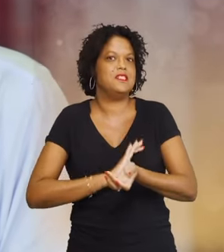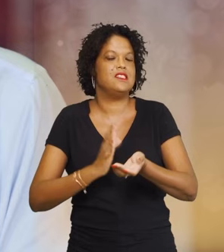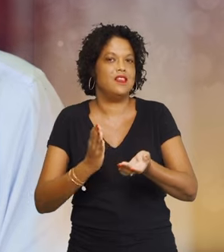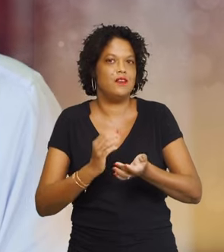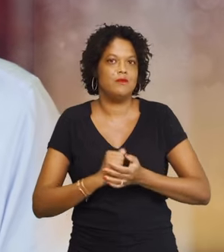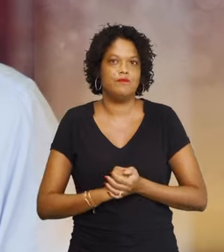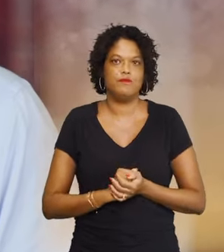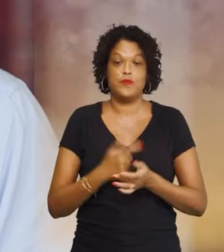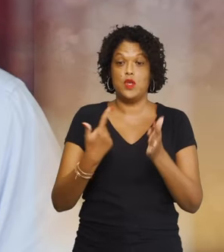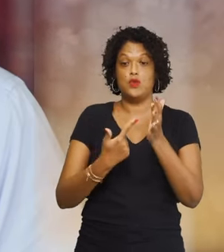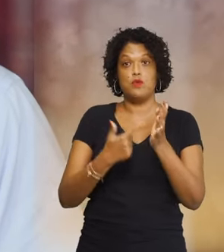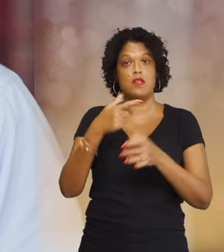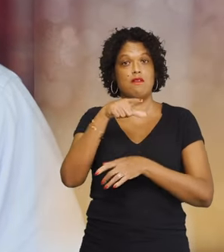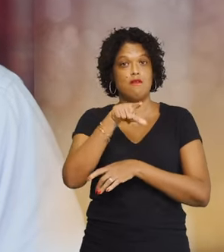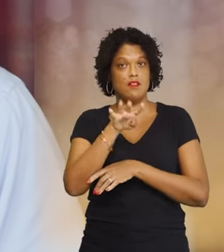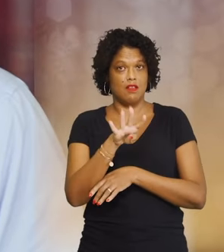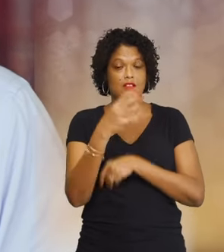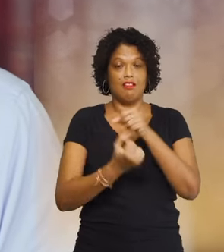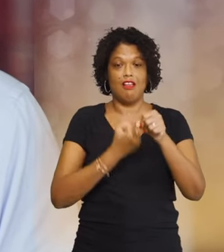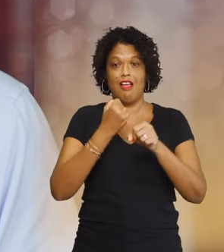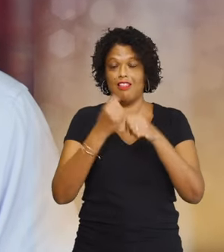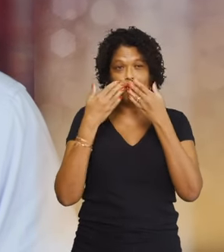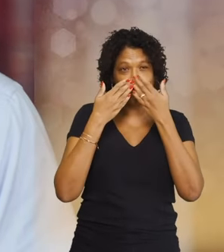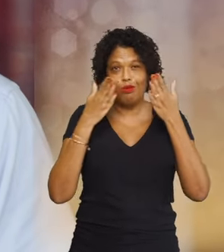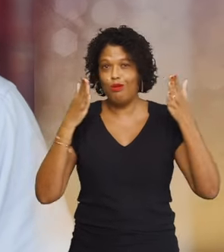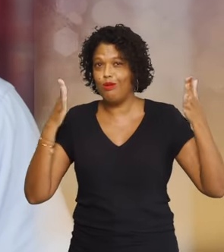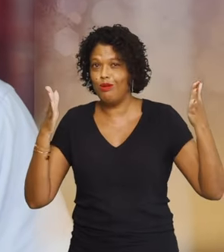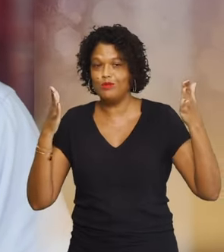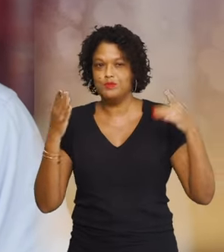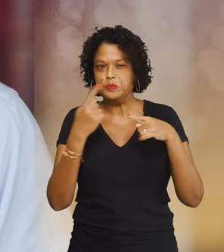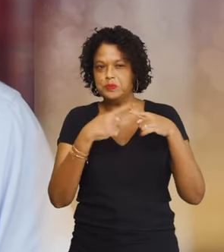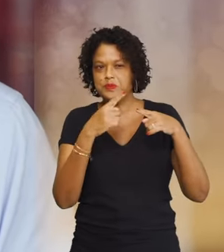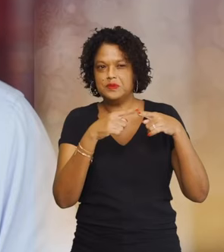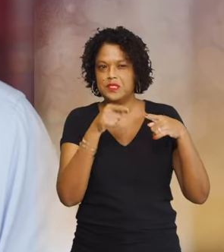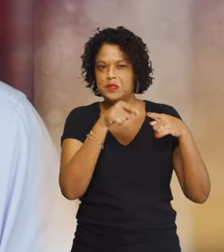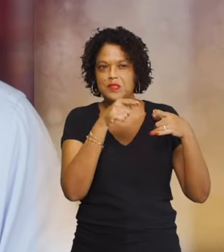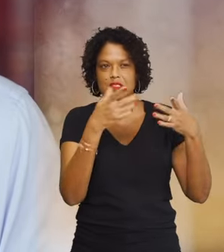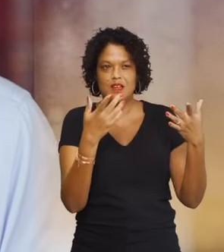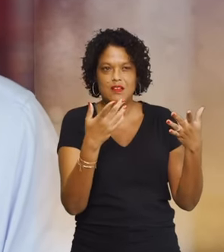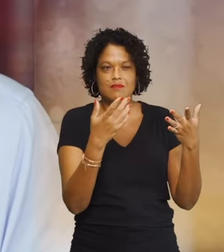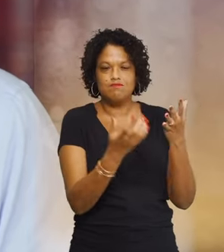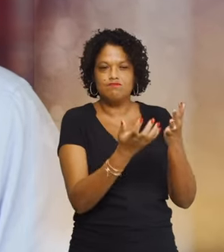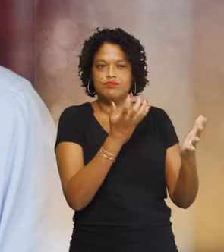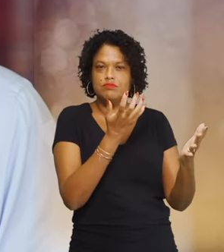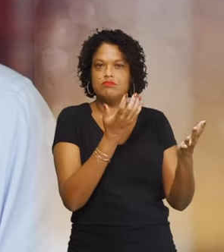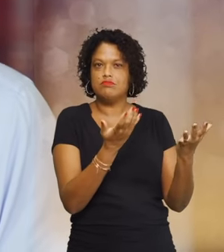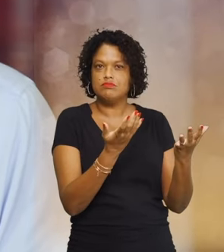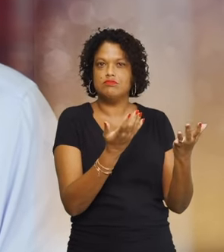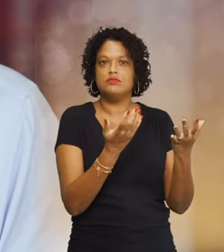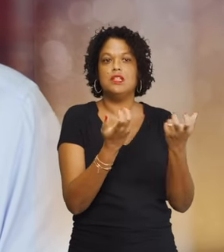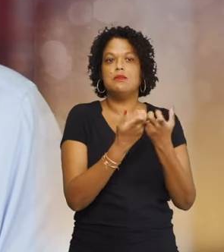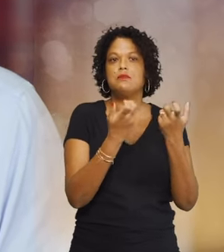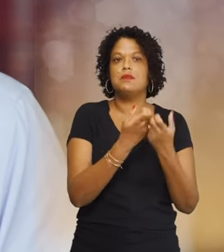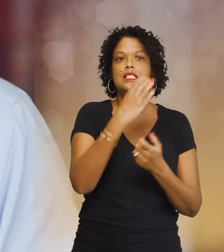2024 sera l'année pour l'ouverture d'institutions très importantes, bien sûr, comme le